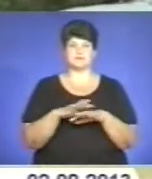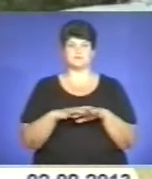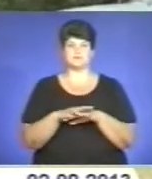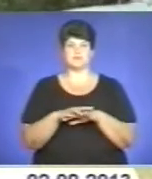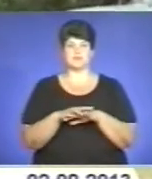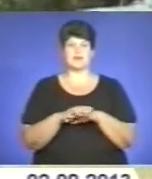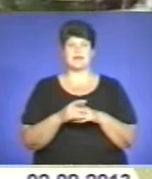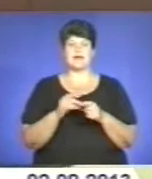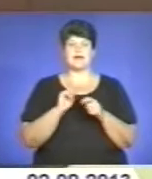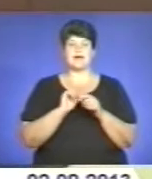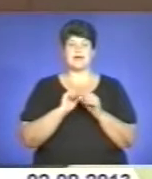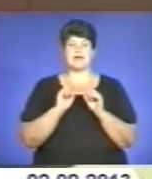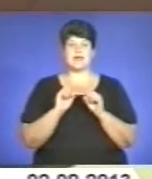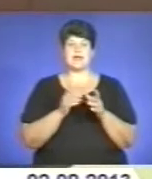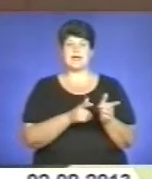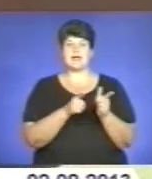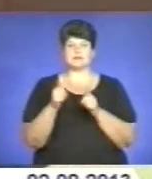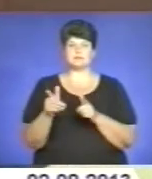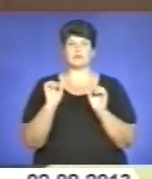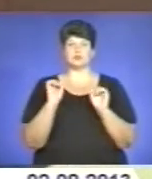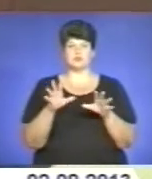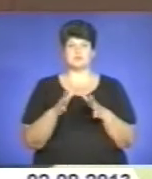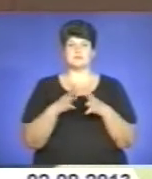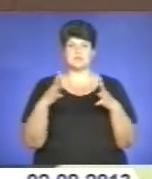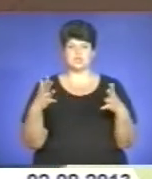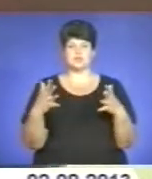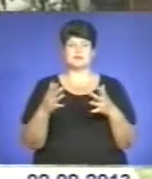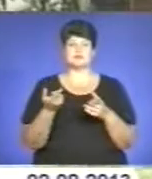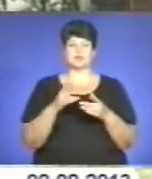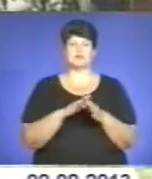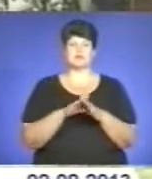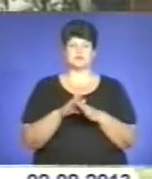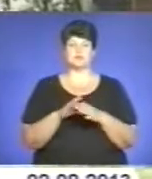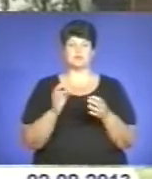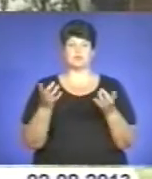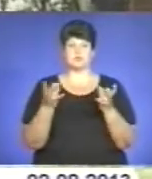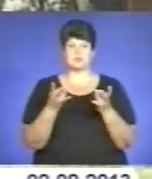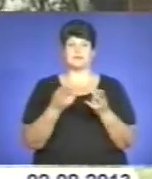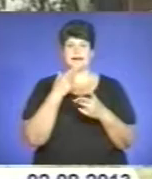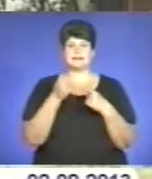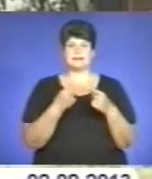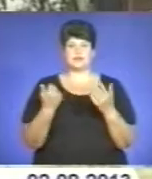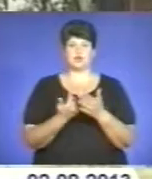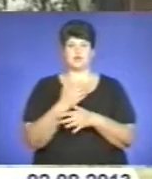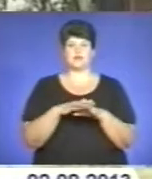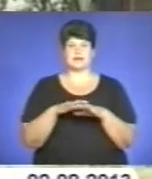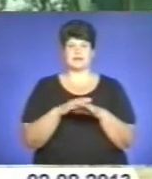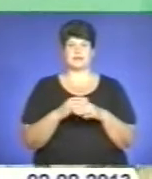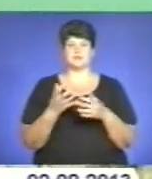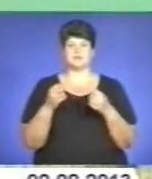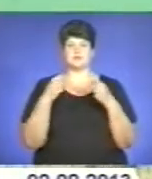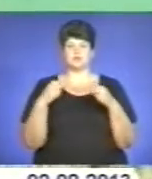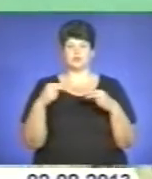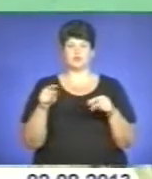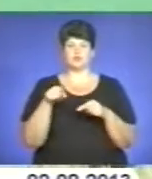українського зерна може зрости до 28 мільйонів тонн. За довольнішої потреби традиційних і нових ринків збуту, наголошує профільний міністр.